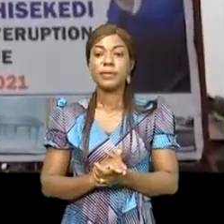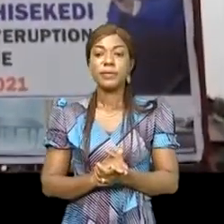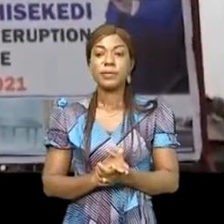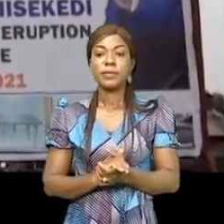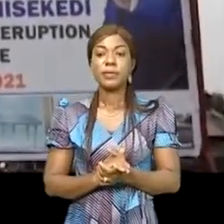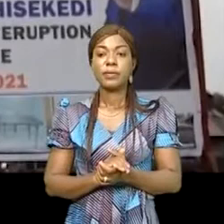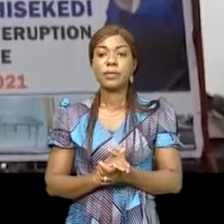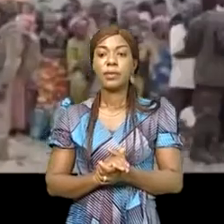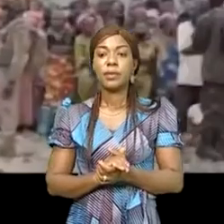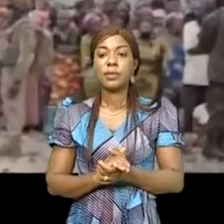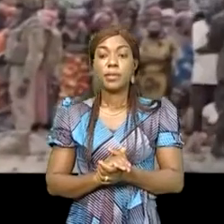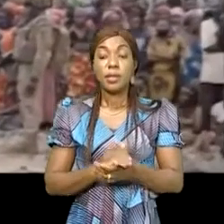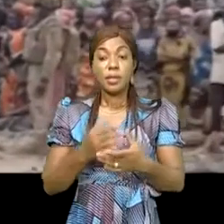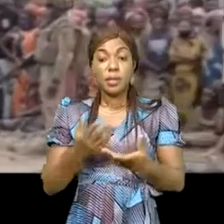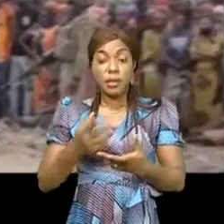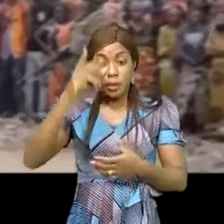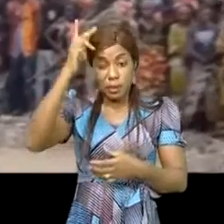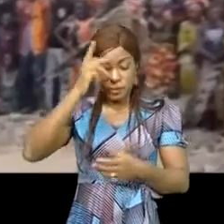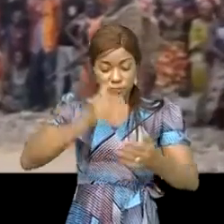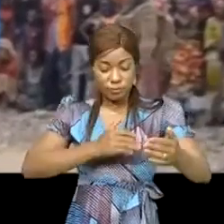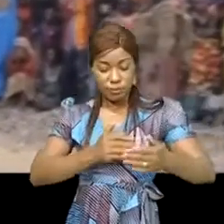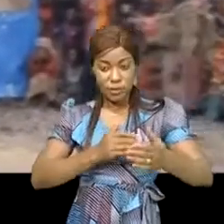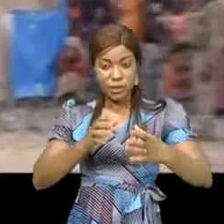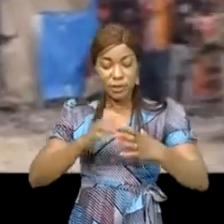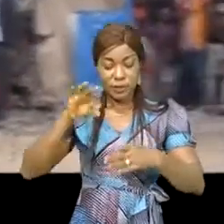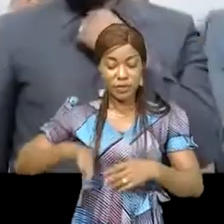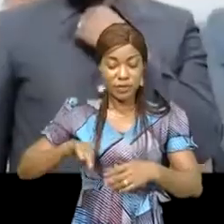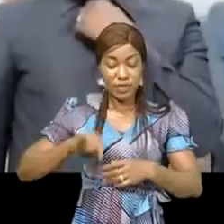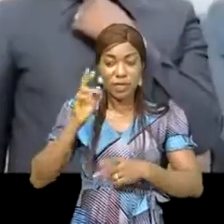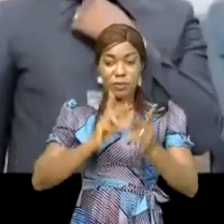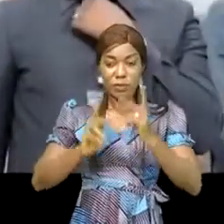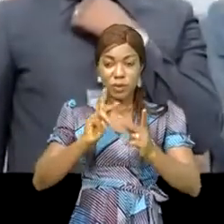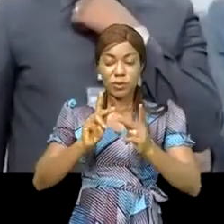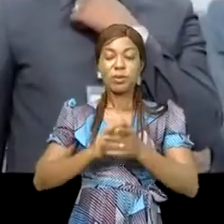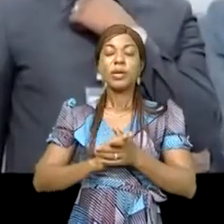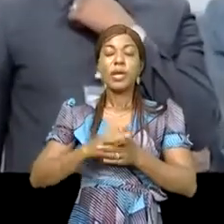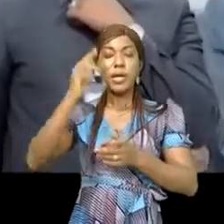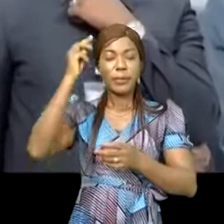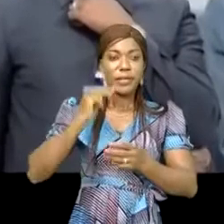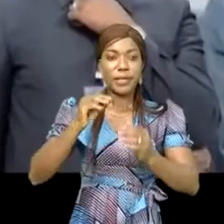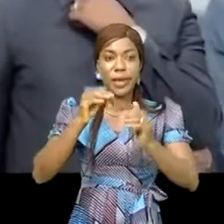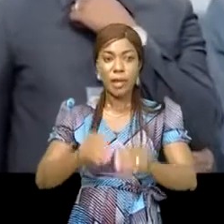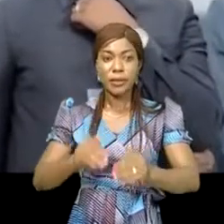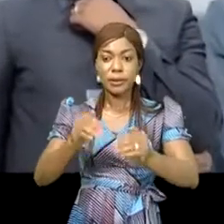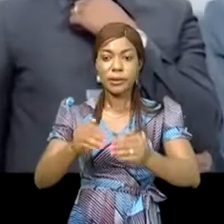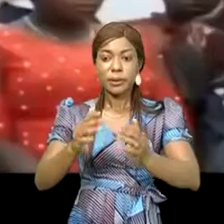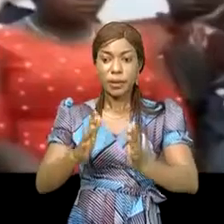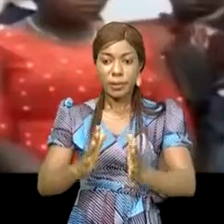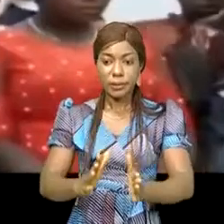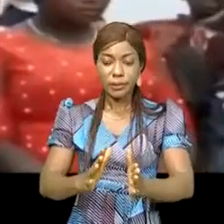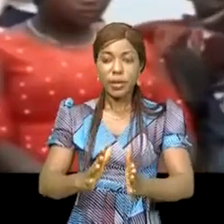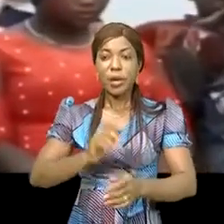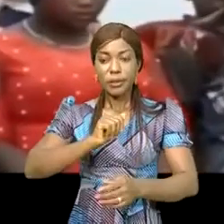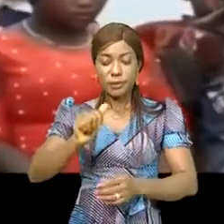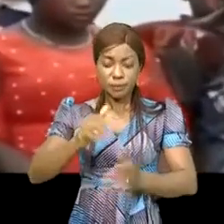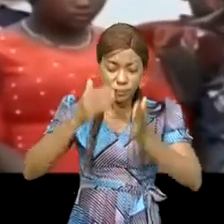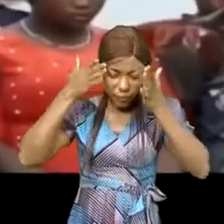Dans son approche de politique de proximité au bénéfice de la population, le ministre de l'Agriculture, Désiré Ndinga Berriand, suit